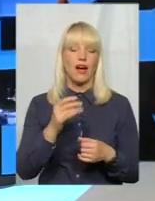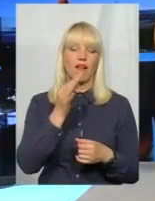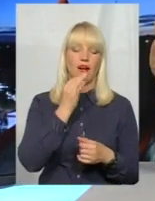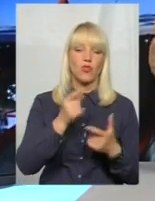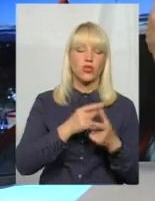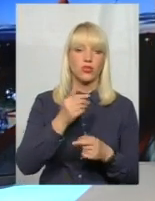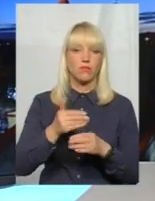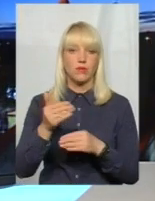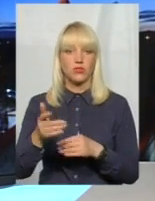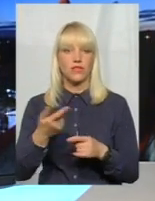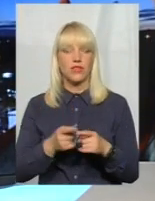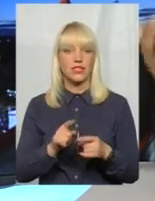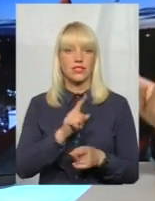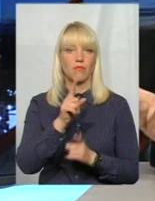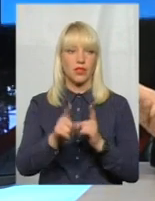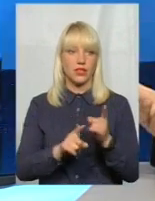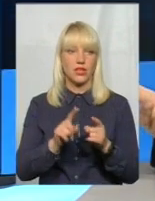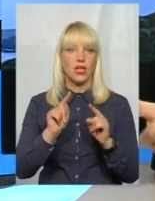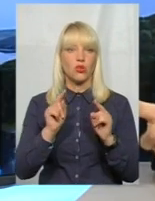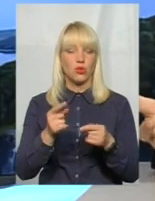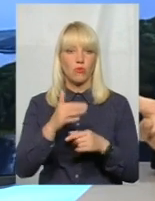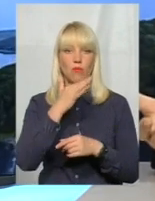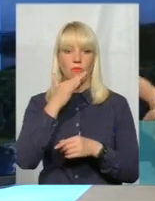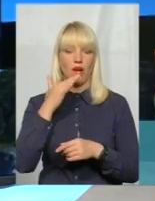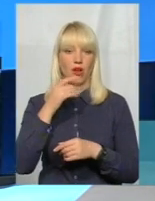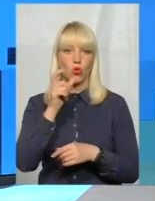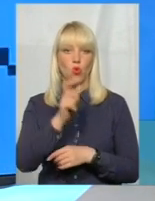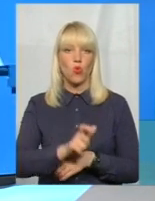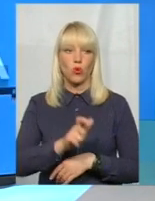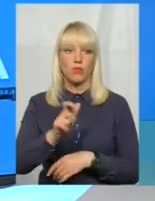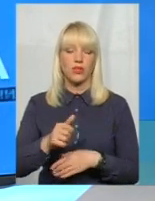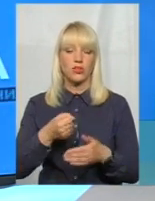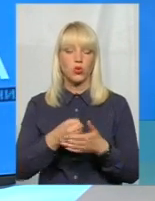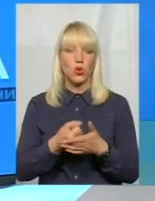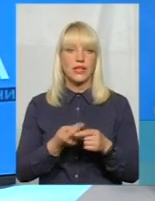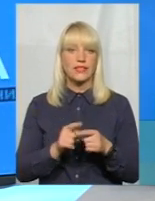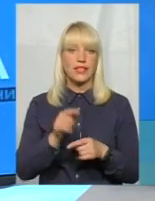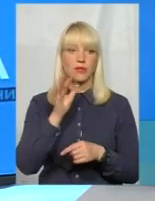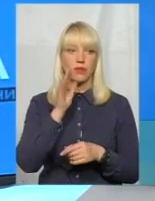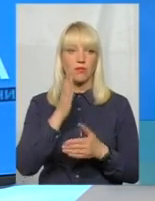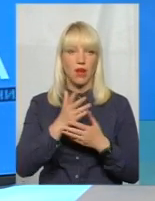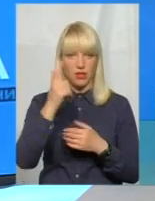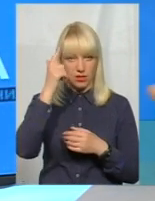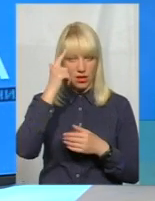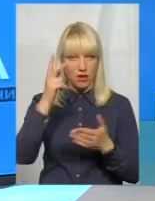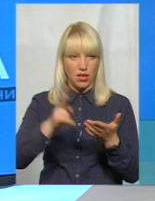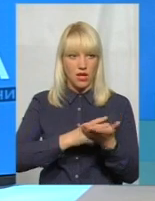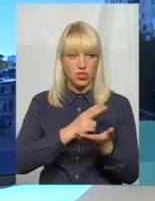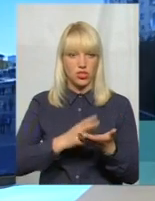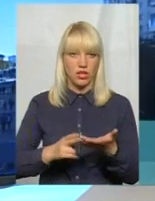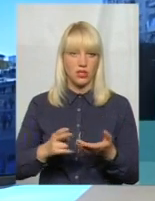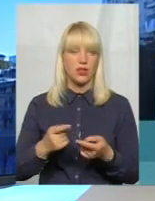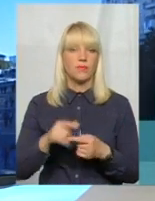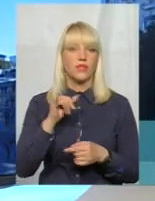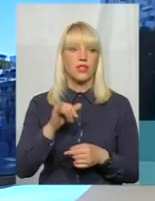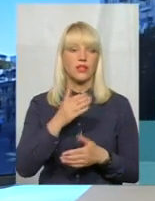відповідно, дуже багато громадян до цих пір мають кашу в голові, не структуризувалися. В